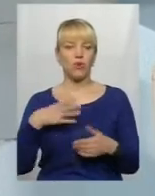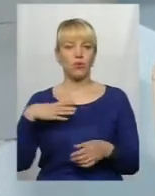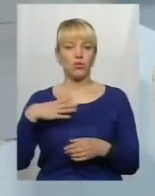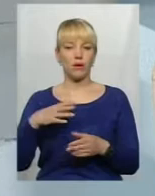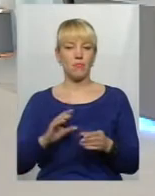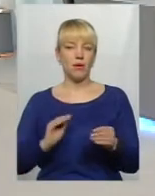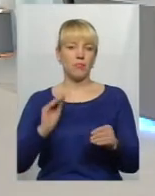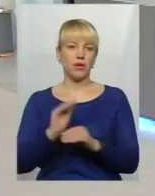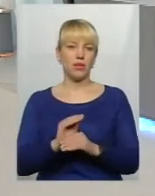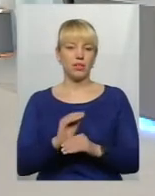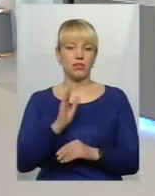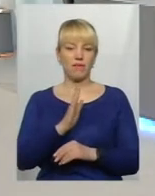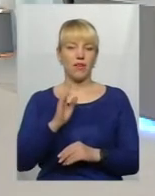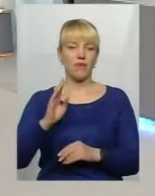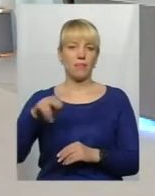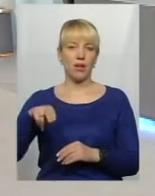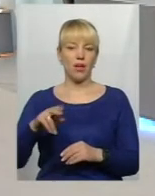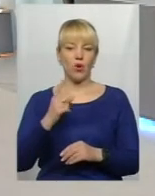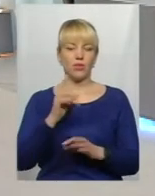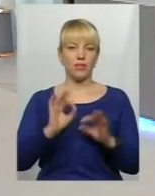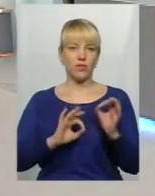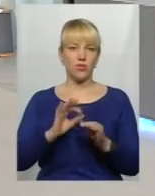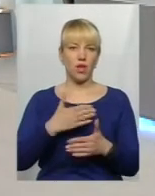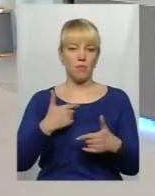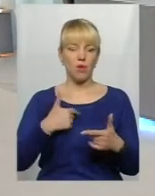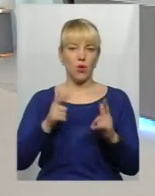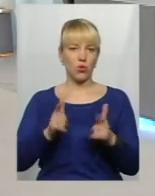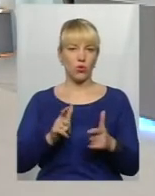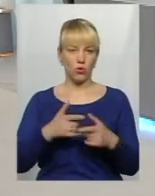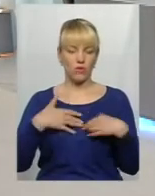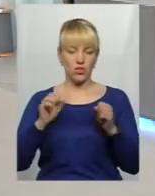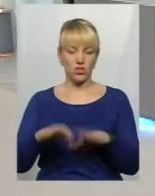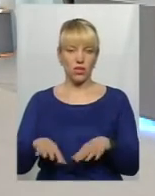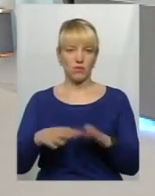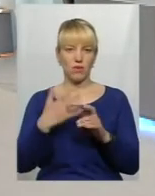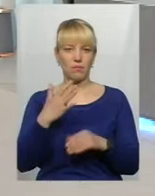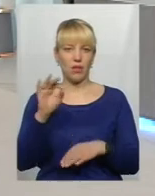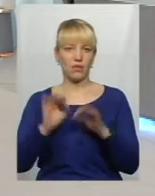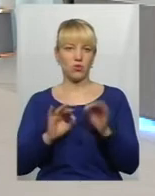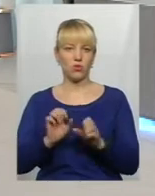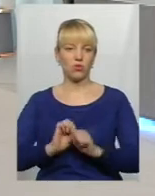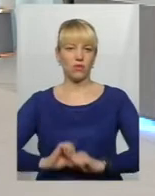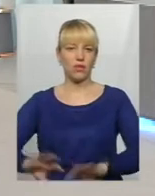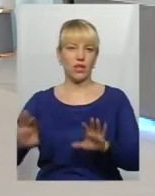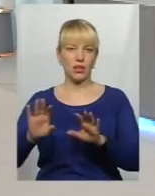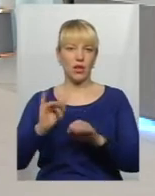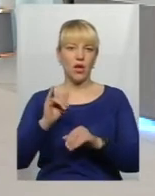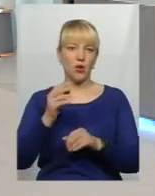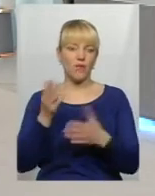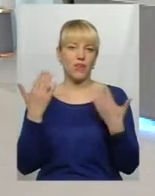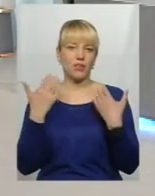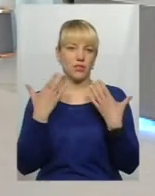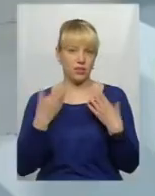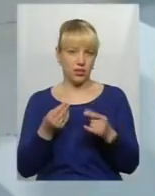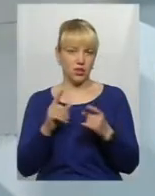ВВП, там, 1%, чи, там, пів відсотка, так, а ми готові жертвувати 5% робочих днів в році, що значить